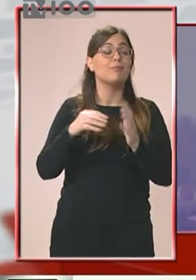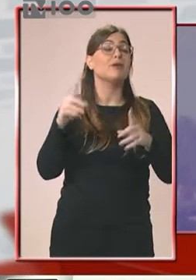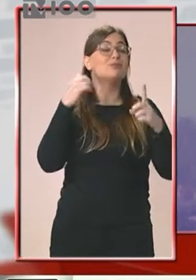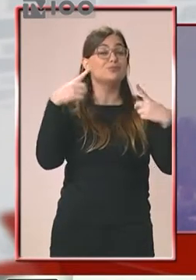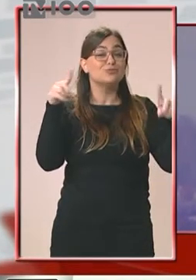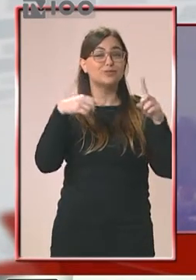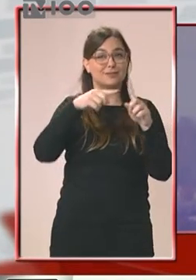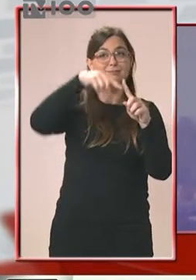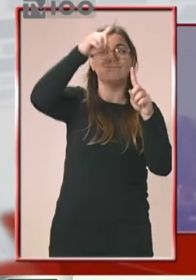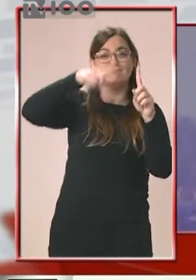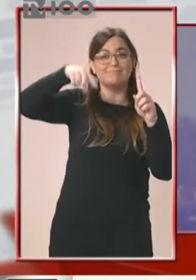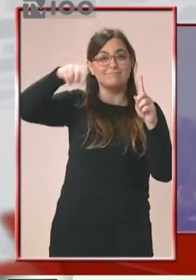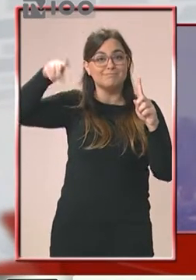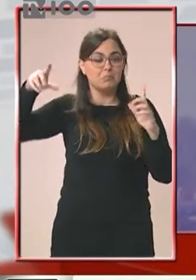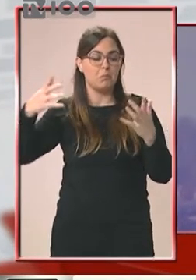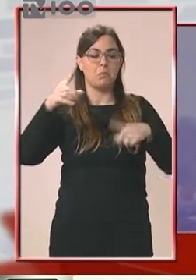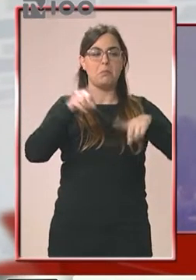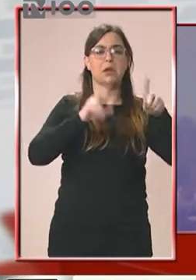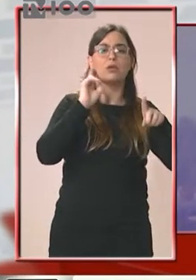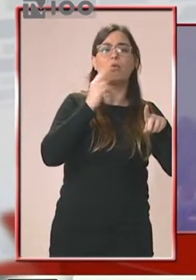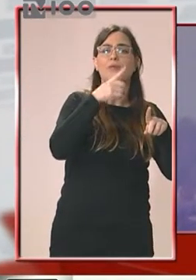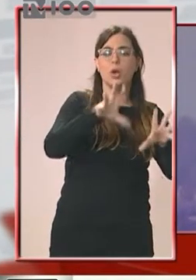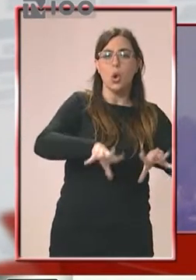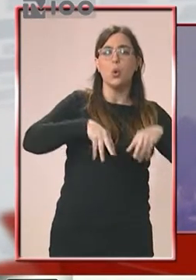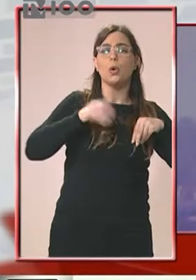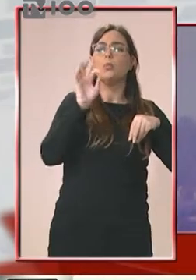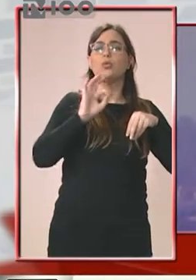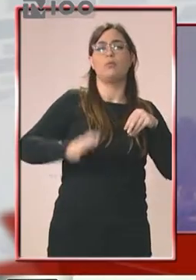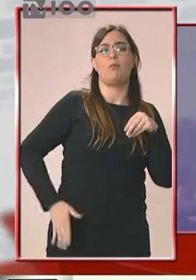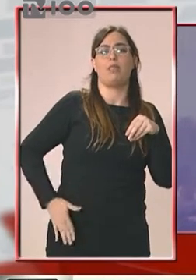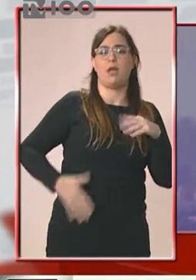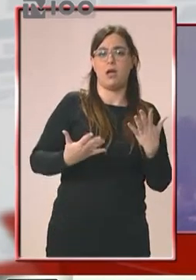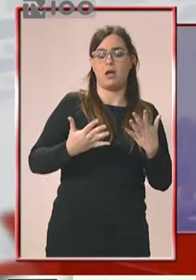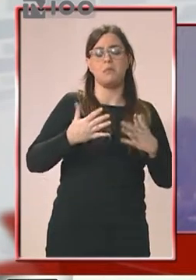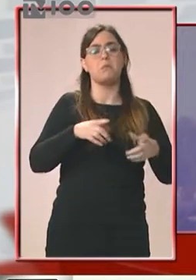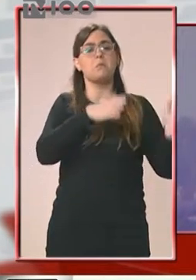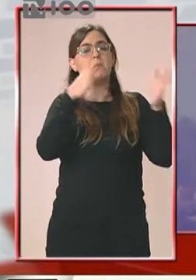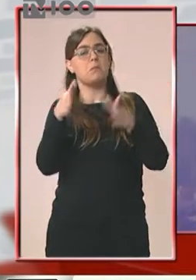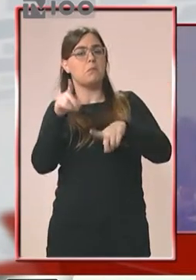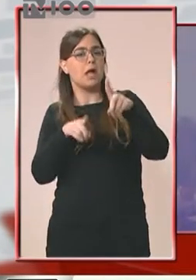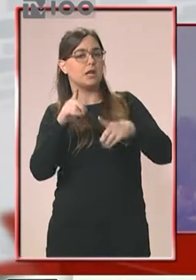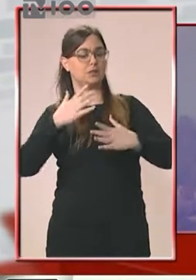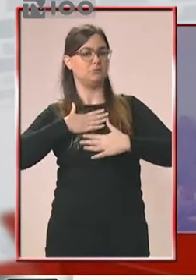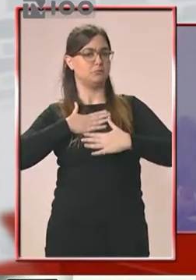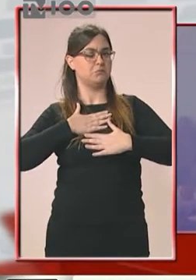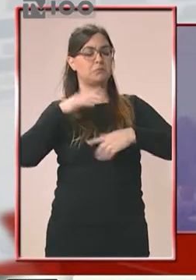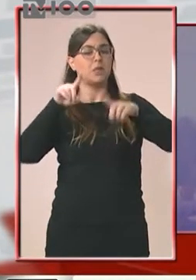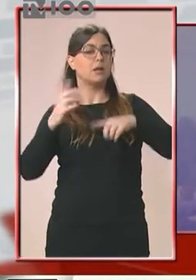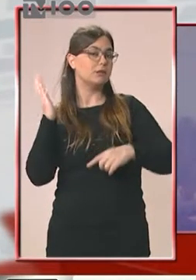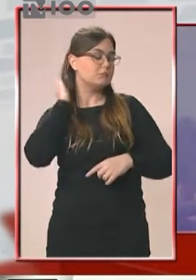συντονίζει. Μερικοί κωφοί νιώθουν, ας πούμε, μη συγκεκριμένη συχνότητα στα πόδια τους. Άλλοι την νιώθουν στο στήθος. Άλλοι την νιώθουν πιο ψηλά, στο σβέρκο ή στο λαιμό.